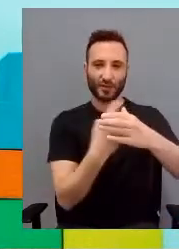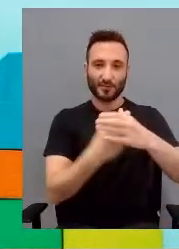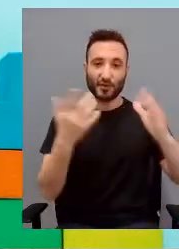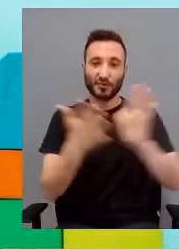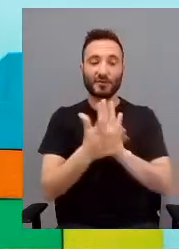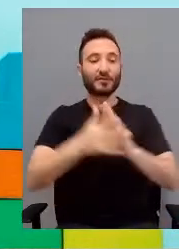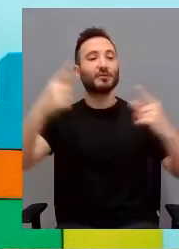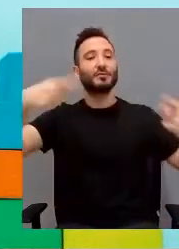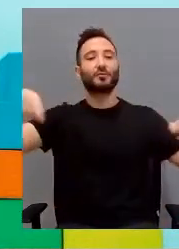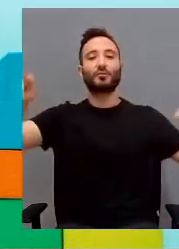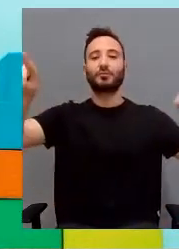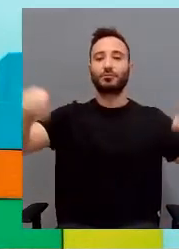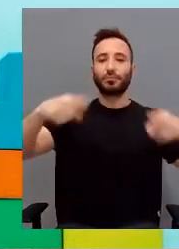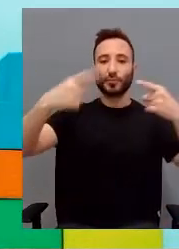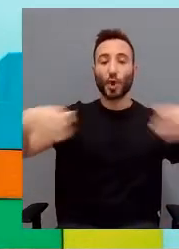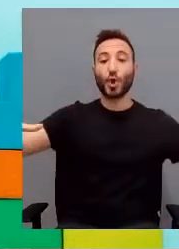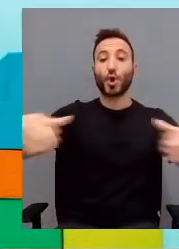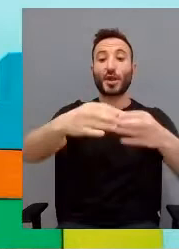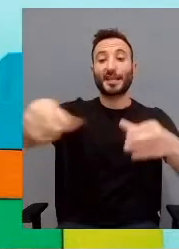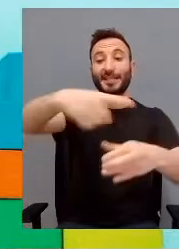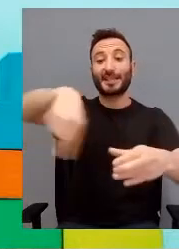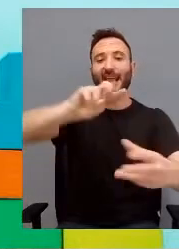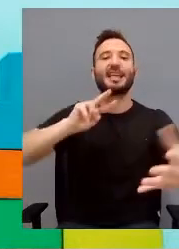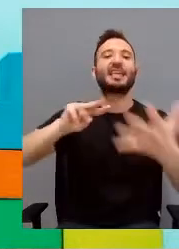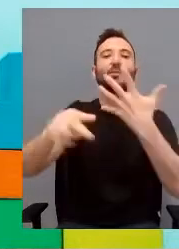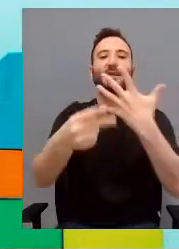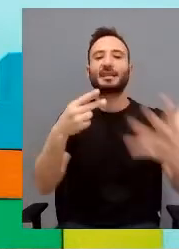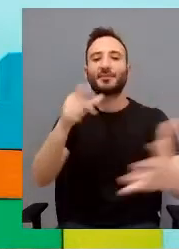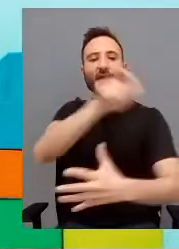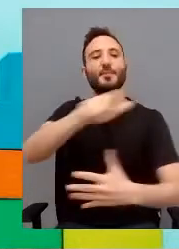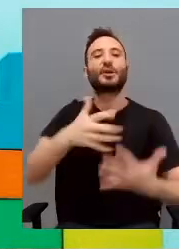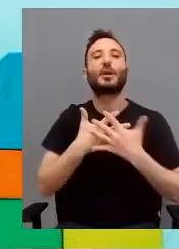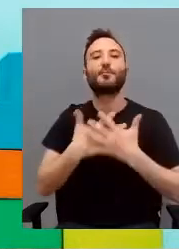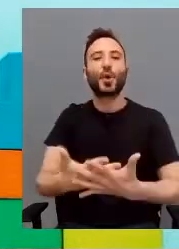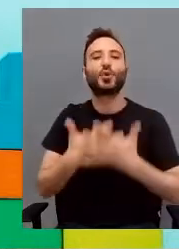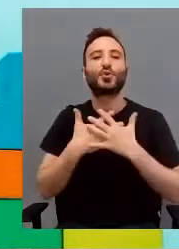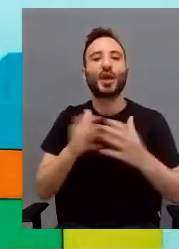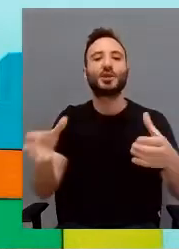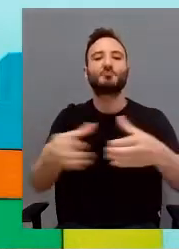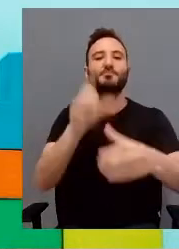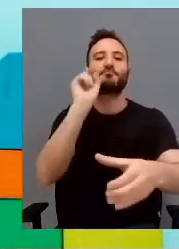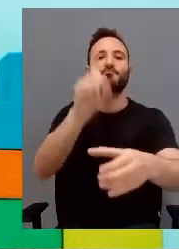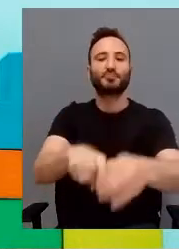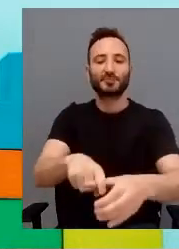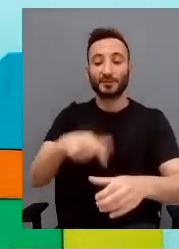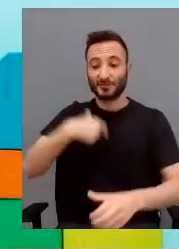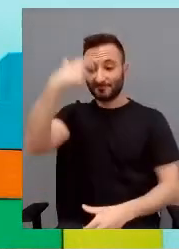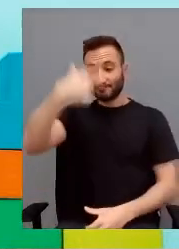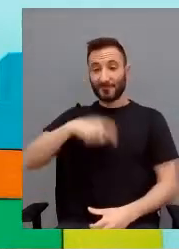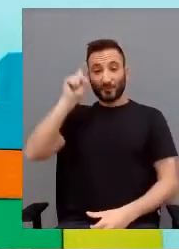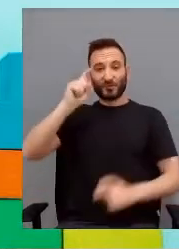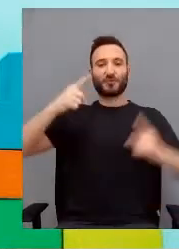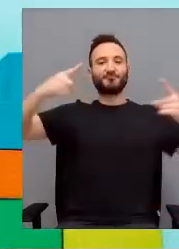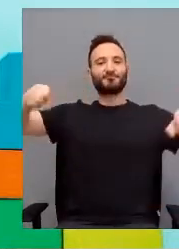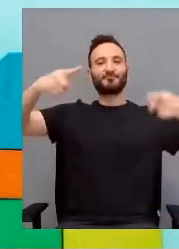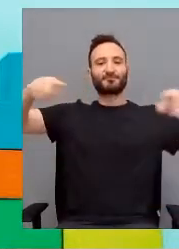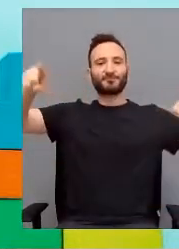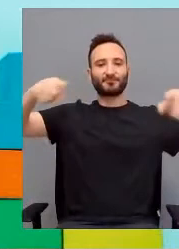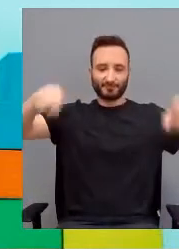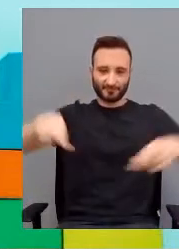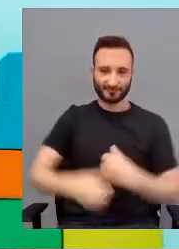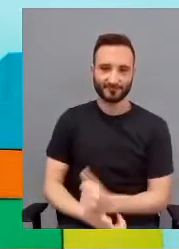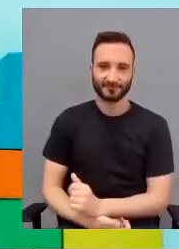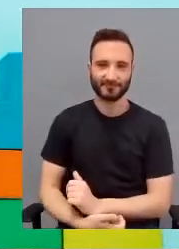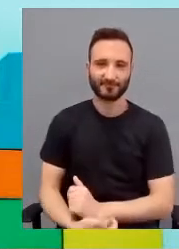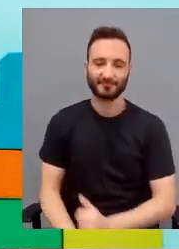orchestra invisibile con volontarios sanitarios e usuarios allora il nome orchestra invisibile perché